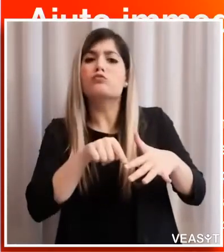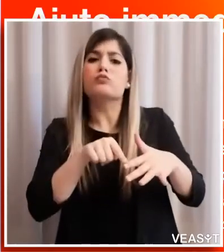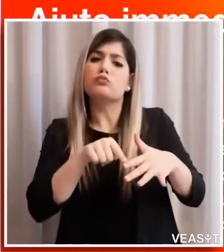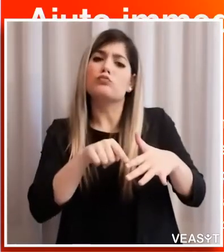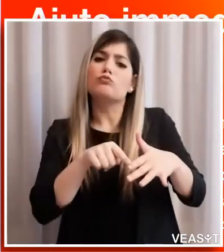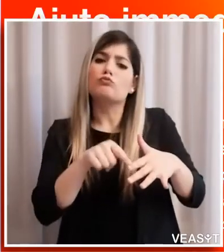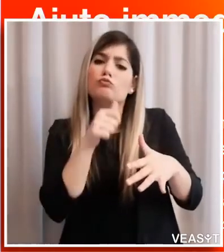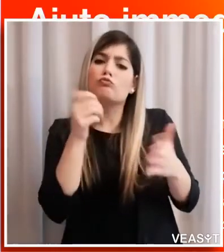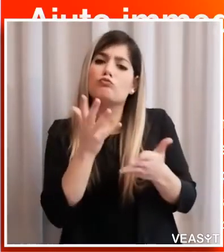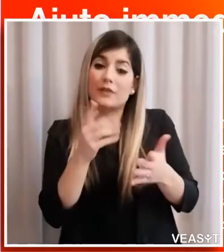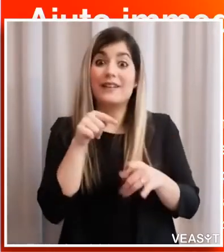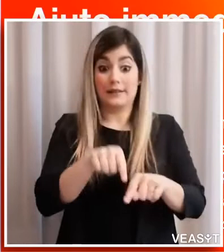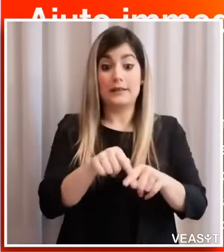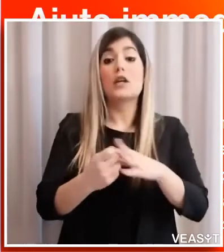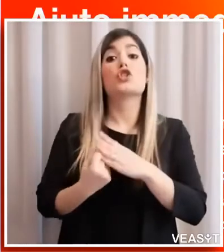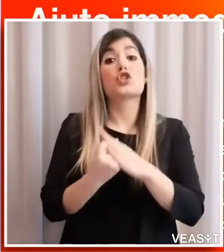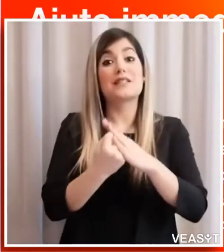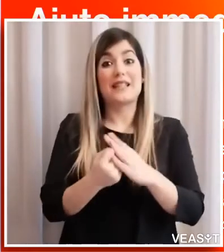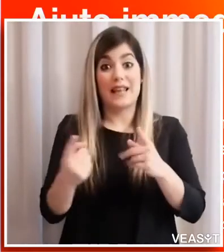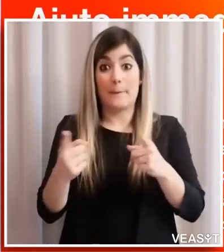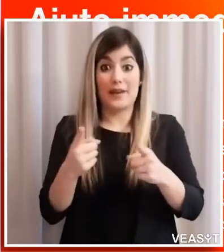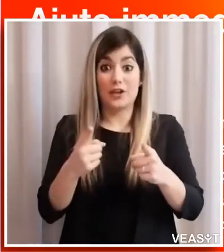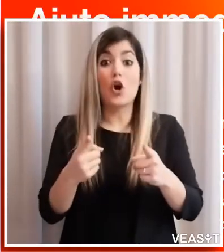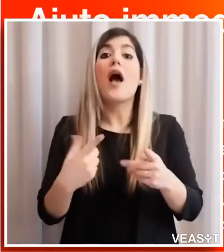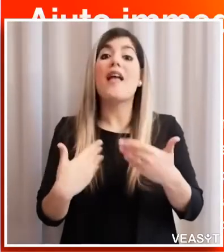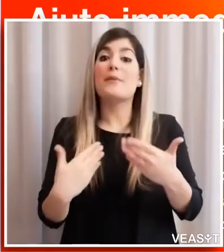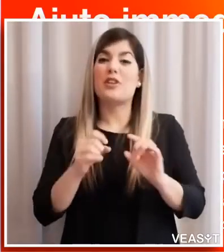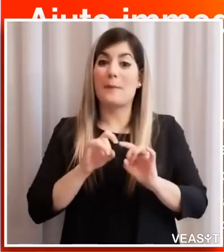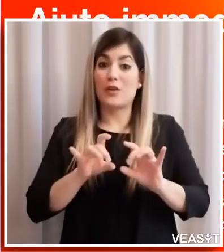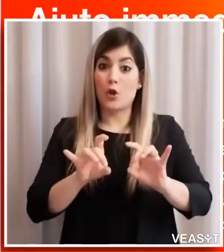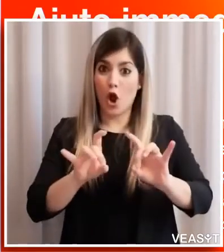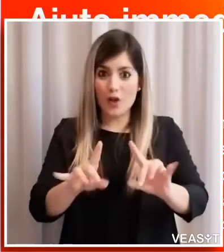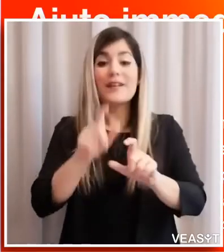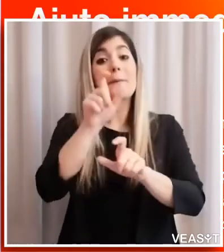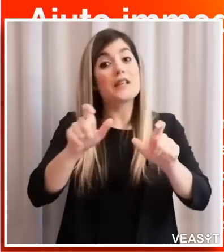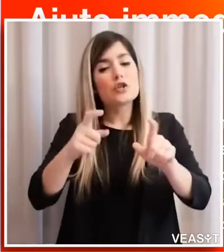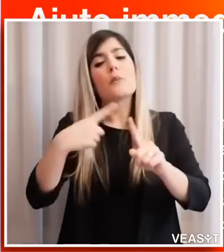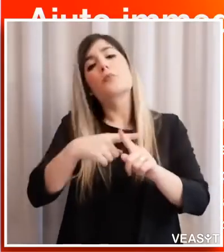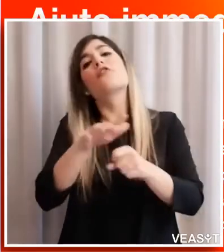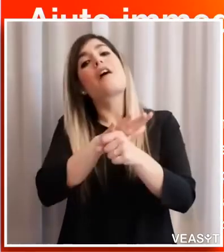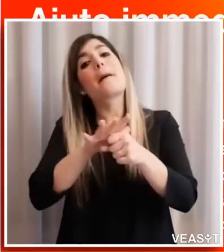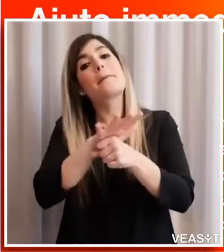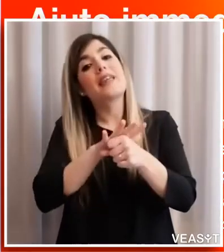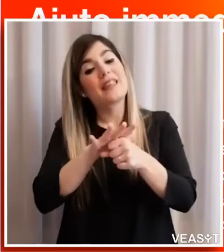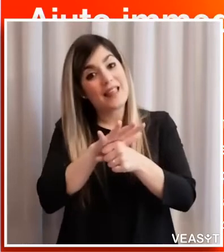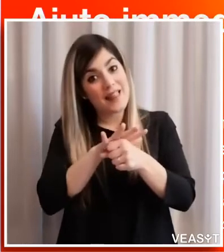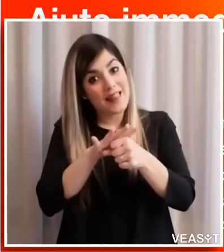sostenere durante il periodo di emergenza epidemiologica le persone e i nuclei familiari